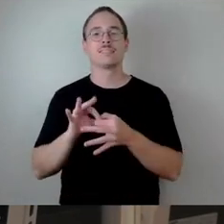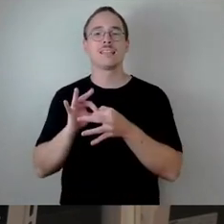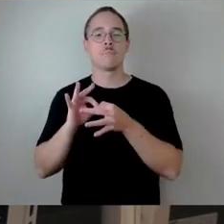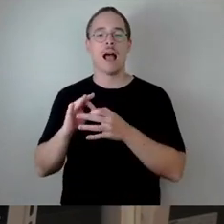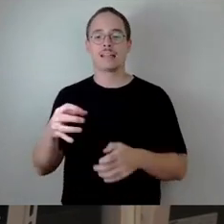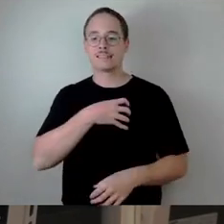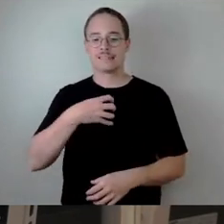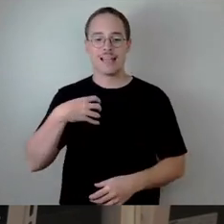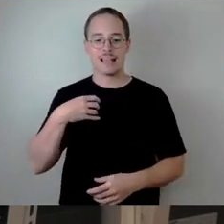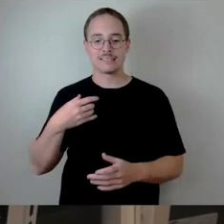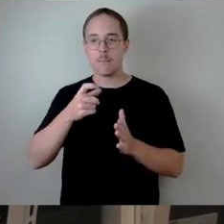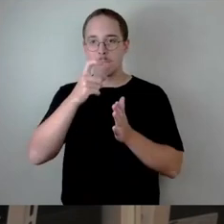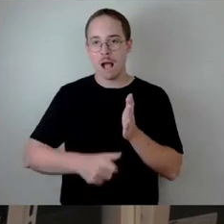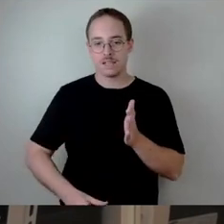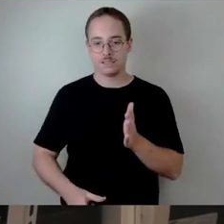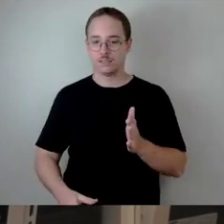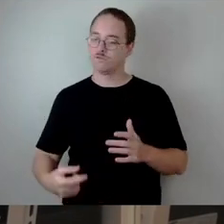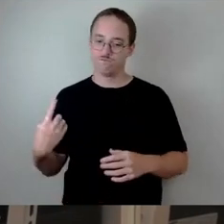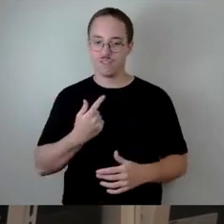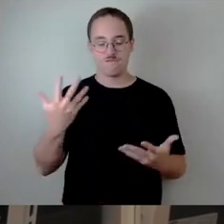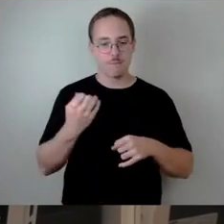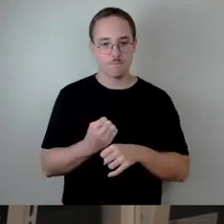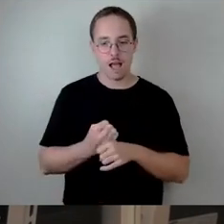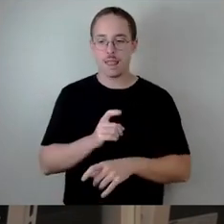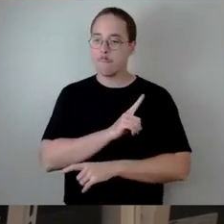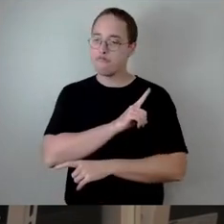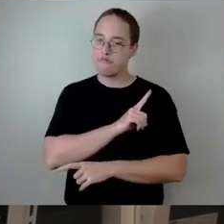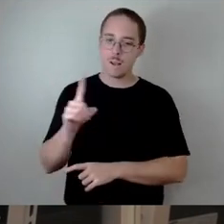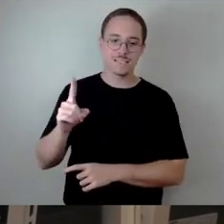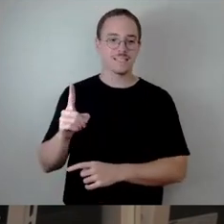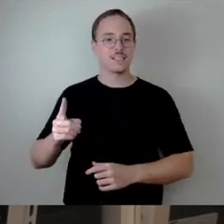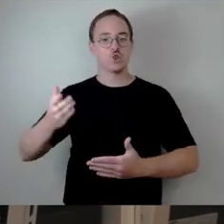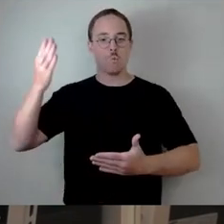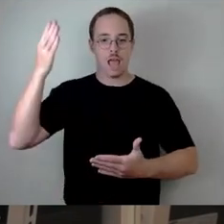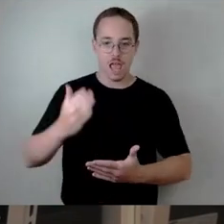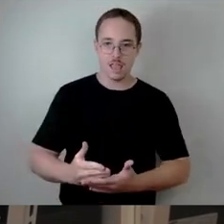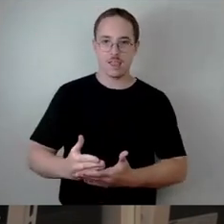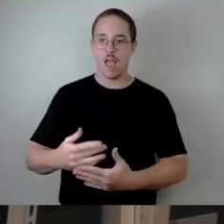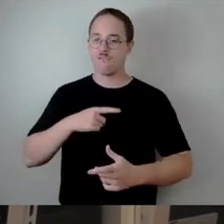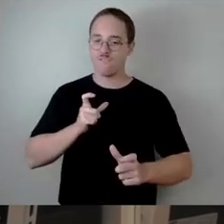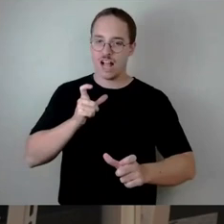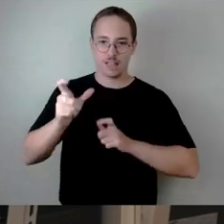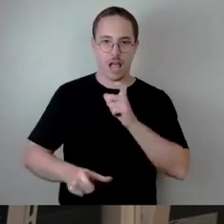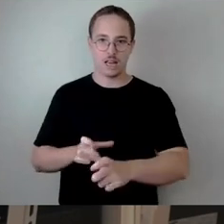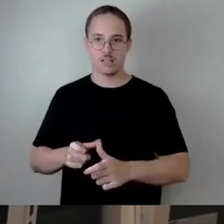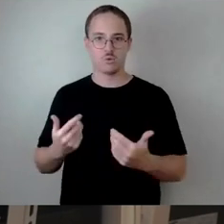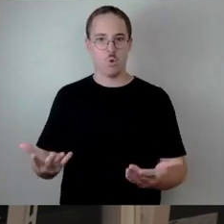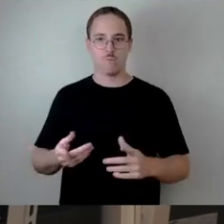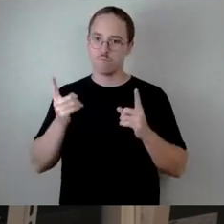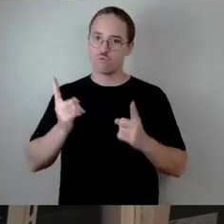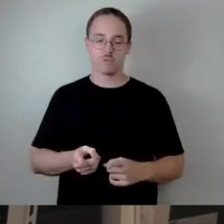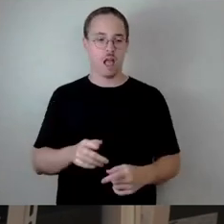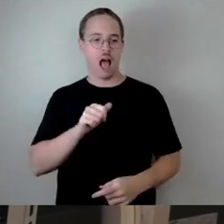zum Schluss verteidigen. Und zwar in dem Leistungsumfang, den er jetzt hat. Da ist der AfD-Antrag hier extrem gefährlich.